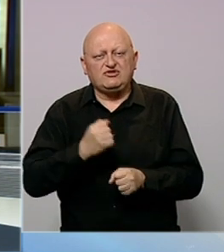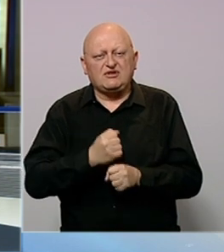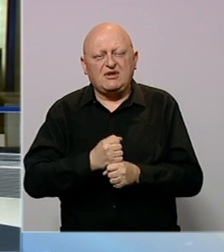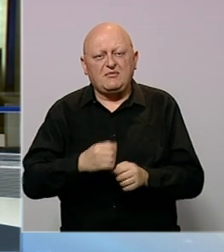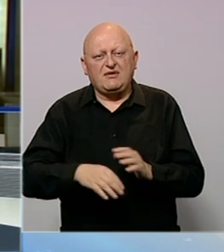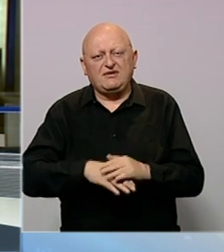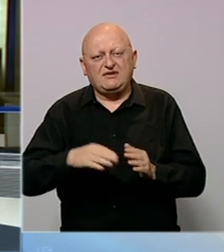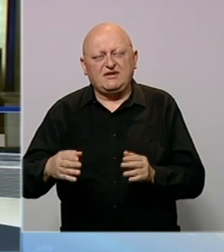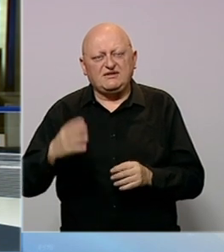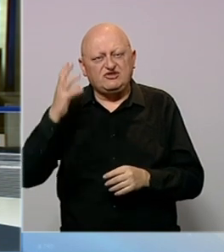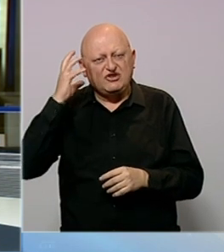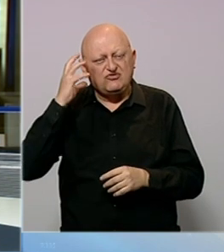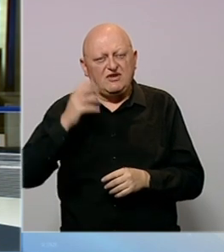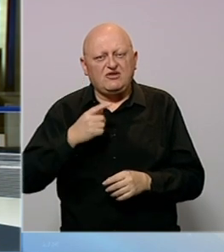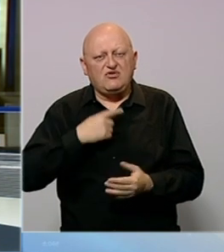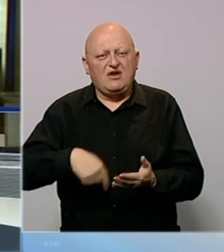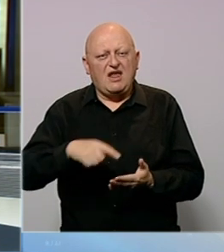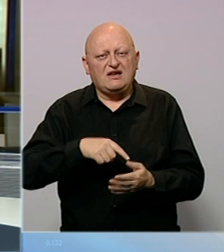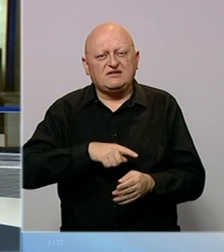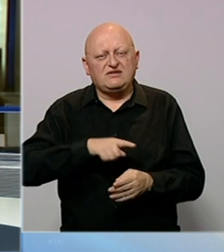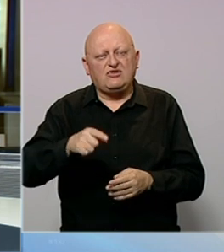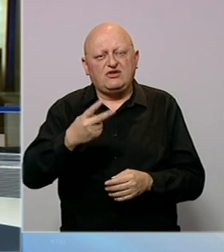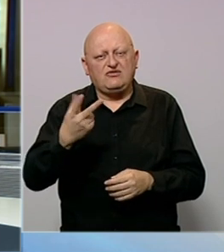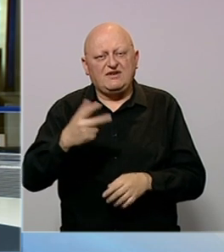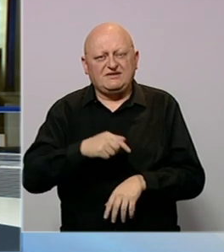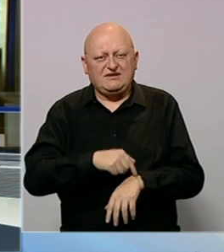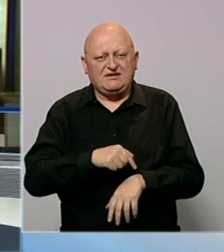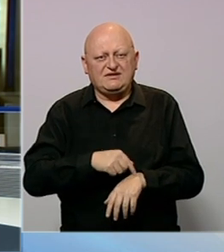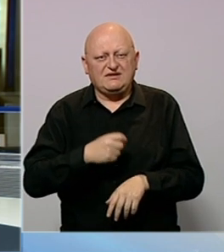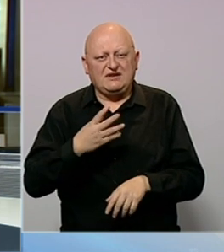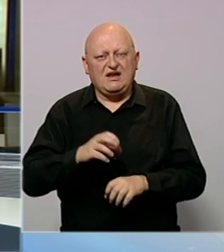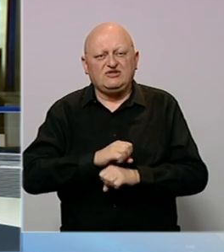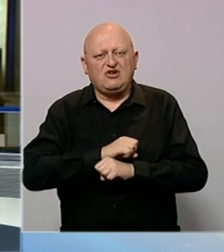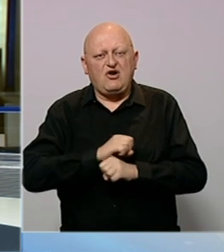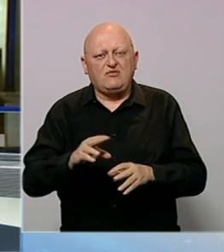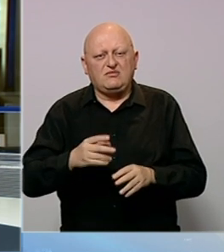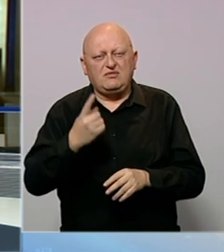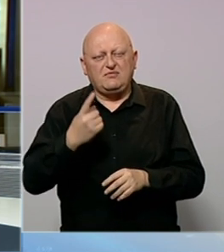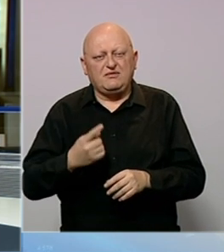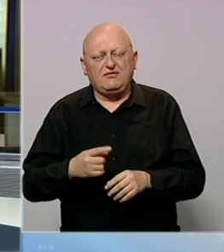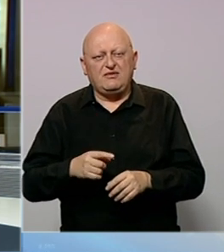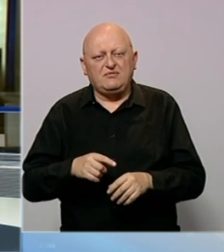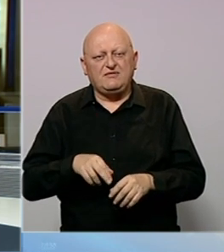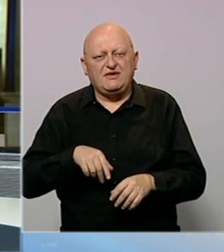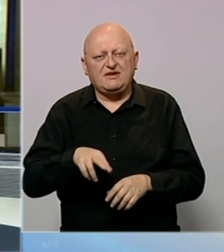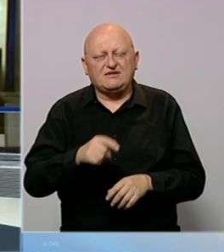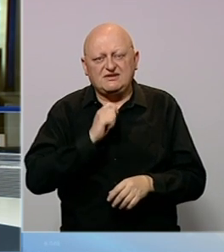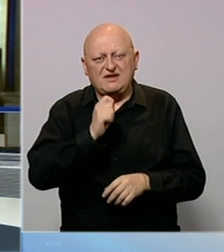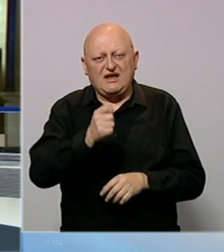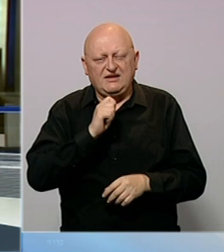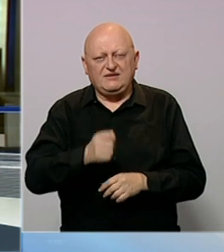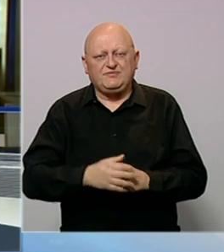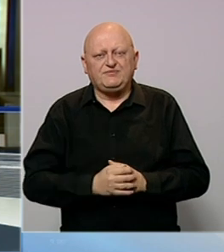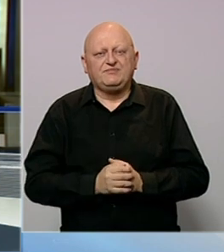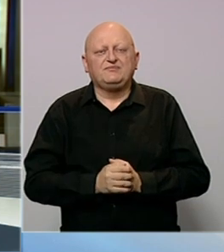najvjerovatnije će formirati desničarsku vladu. Glasanje traje do 23 sata kada će biti objavljene prve izlazne